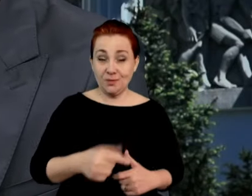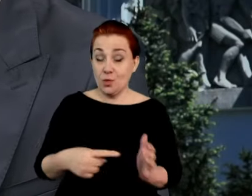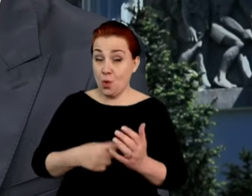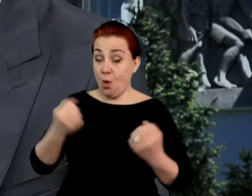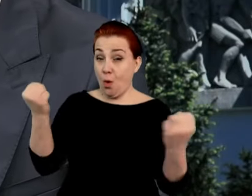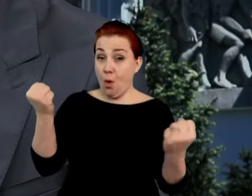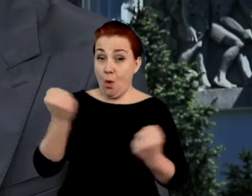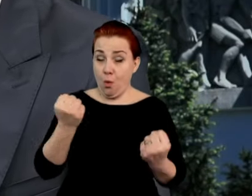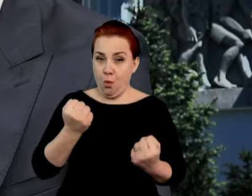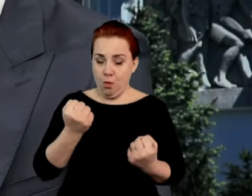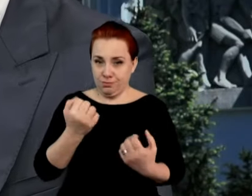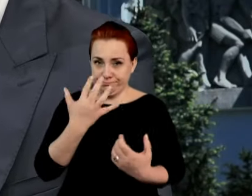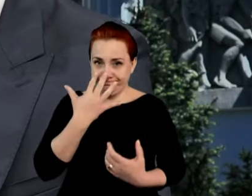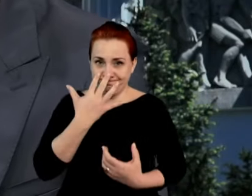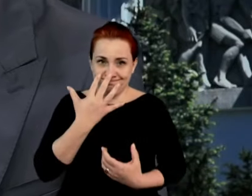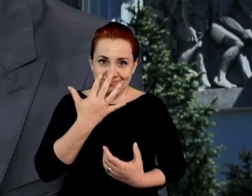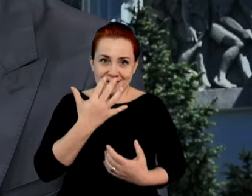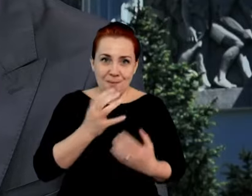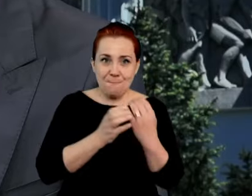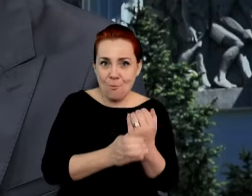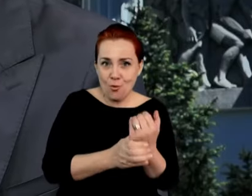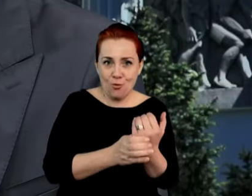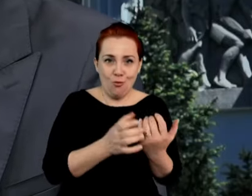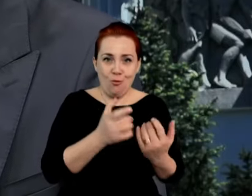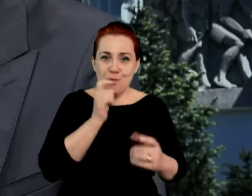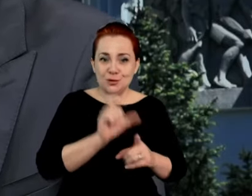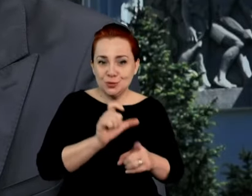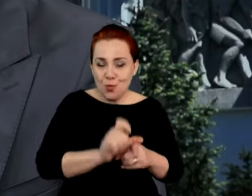www.astronarium.pl